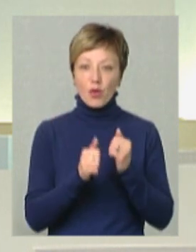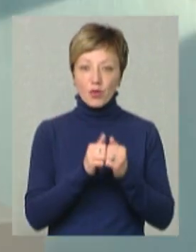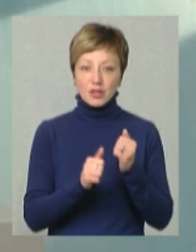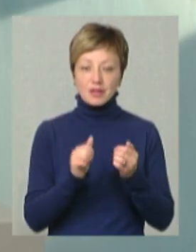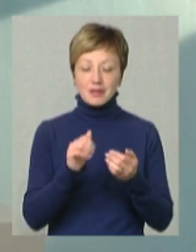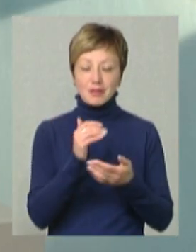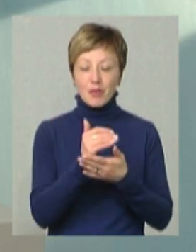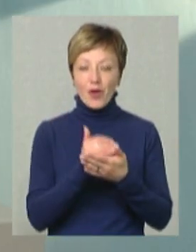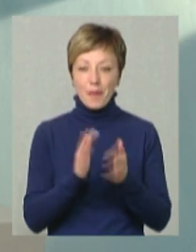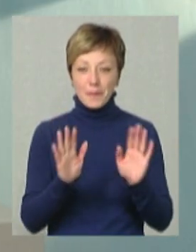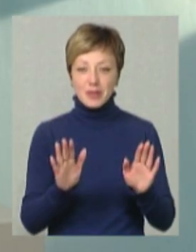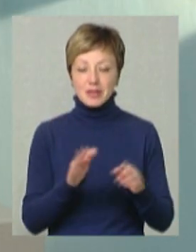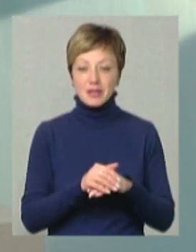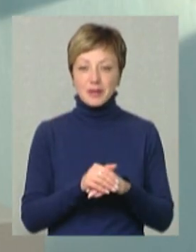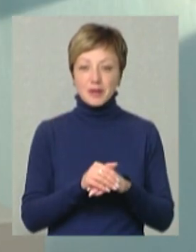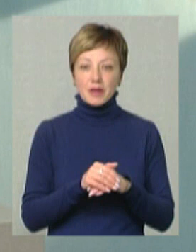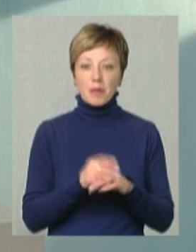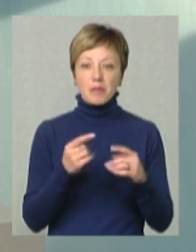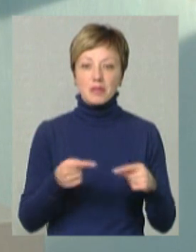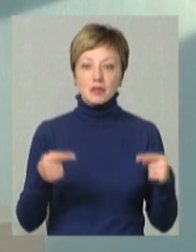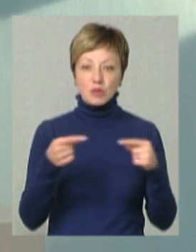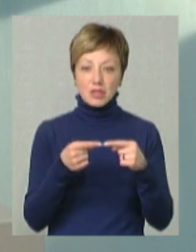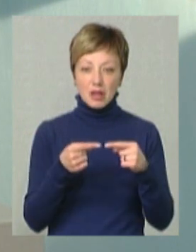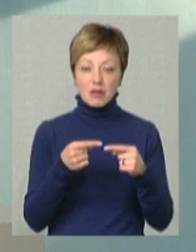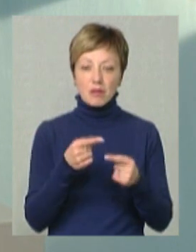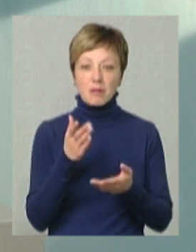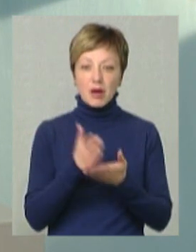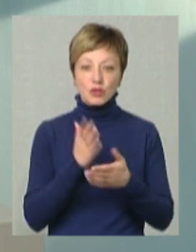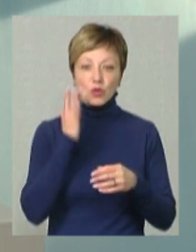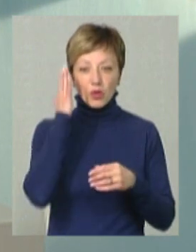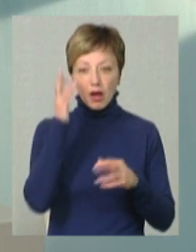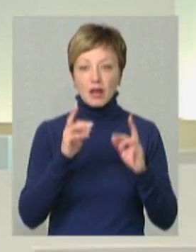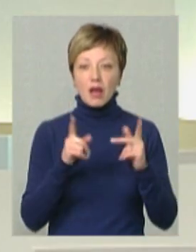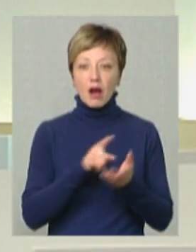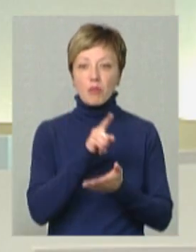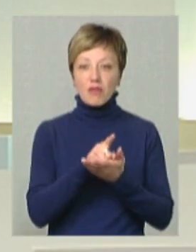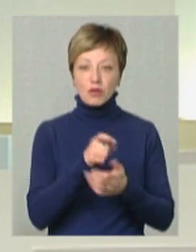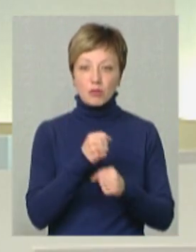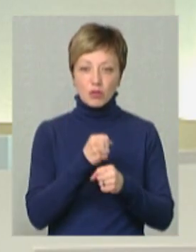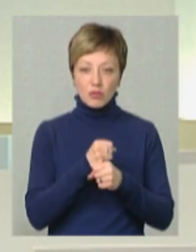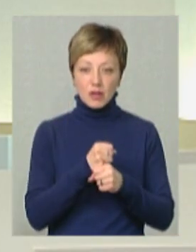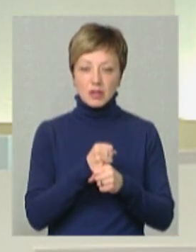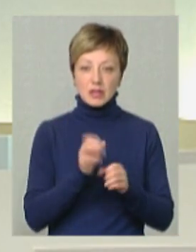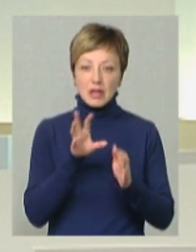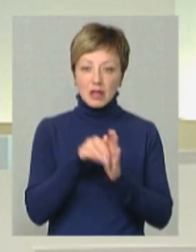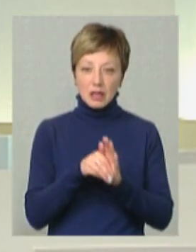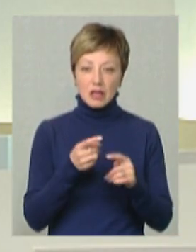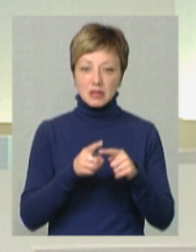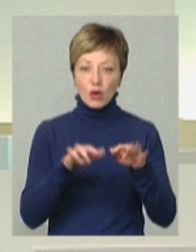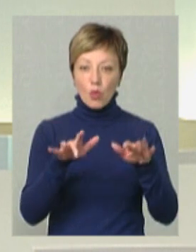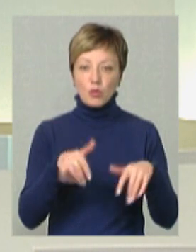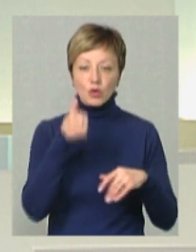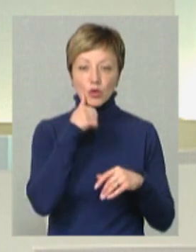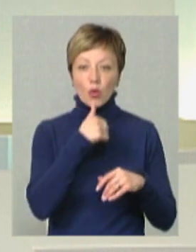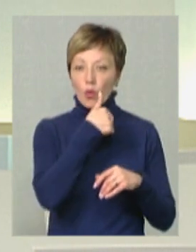айтішник – програміст, він же безпосередньо, маючи уявлення, як воно повинно працювати, закладає цей комп'ютерний